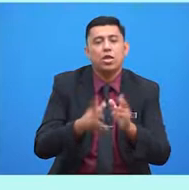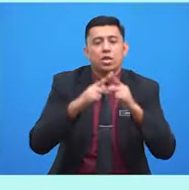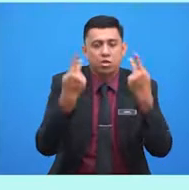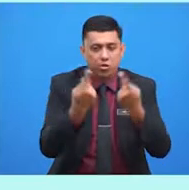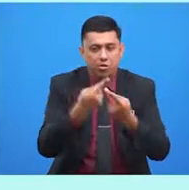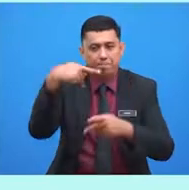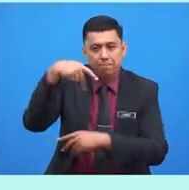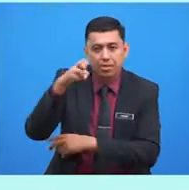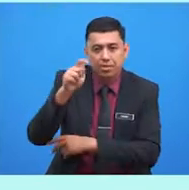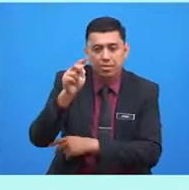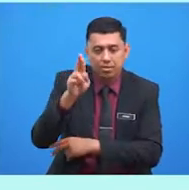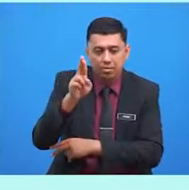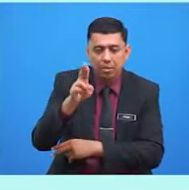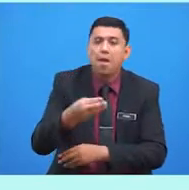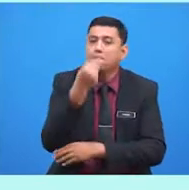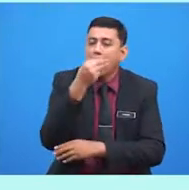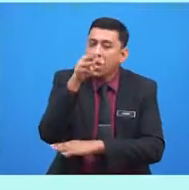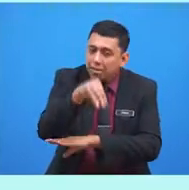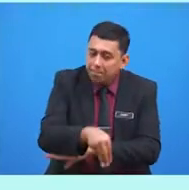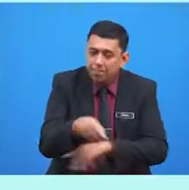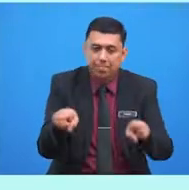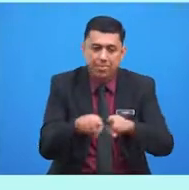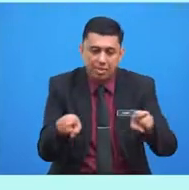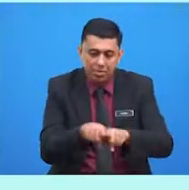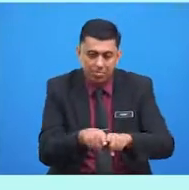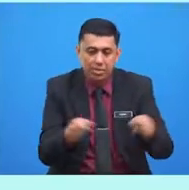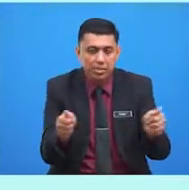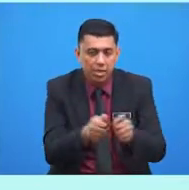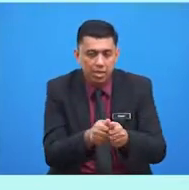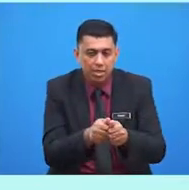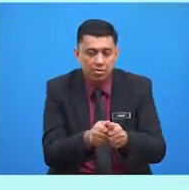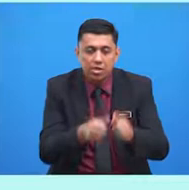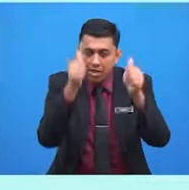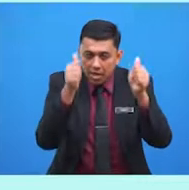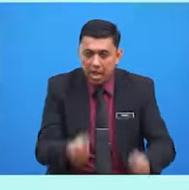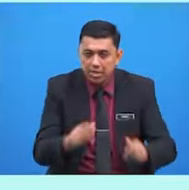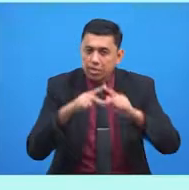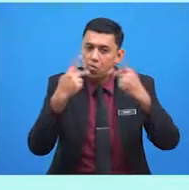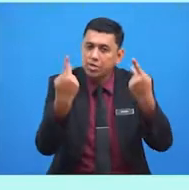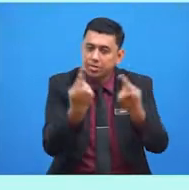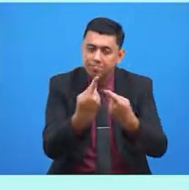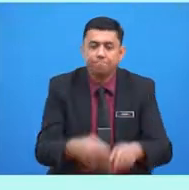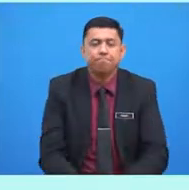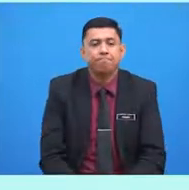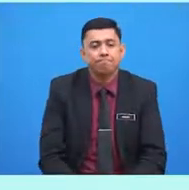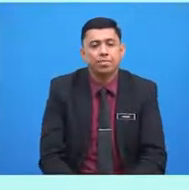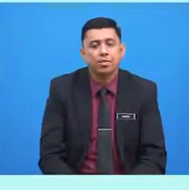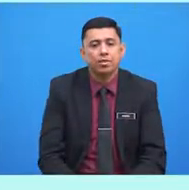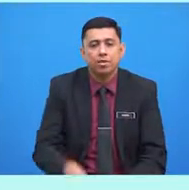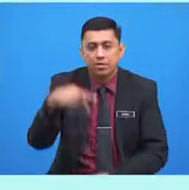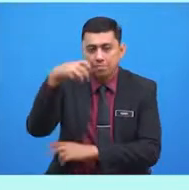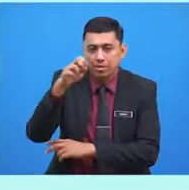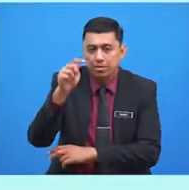ialah makan malam bersama-sama dengan hali keluarga. Peter dan